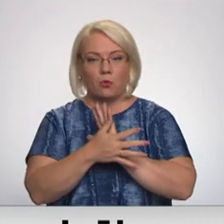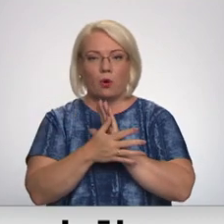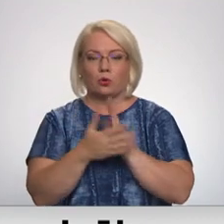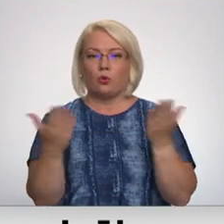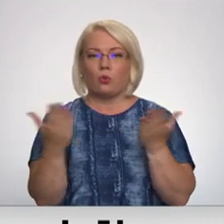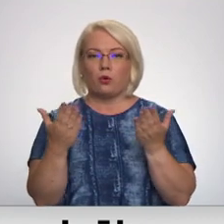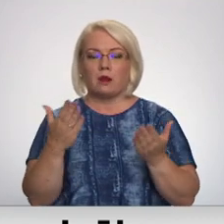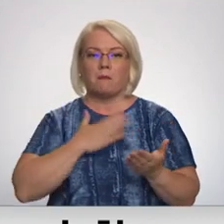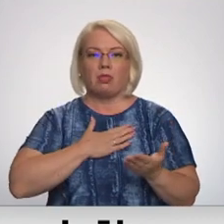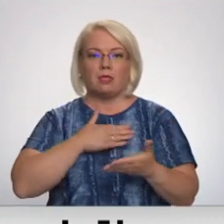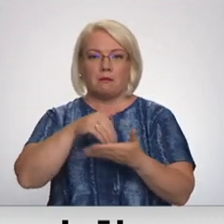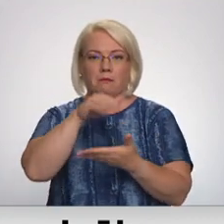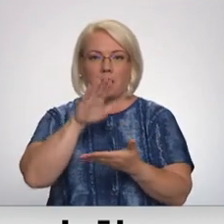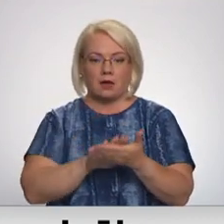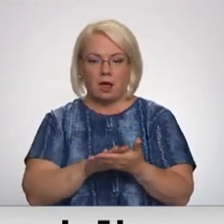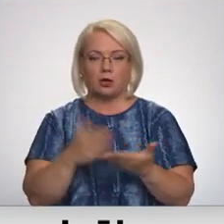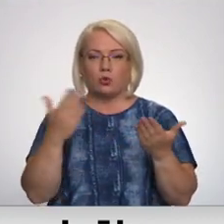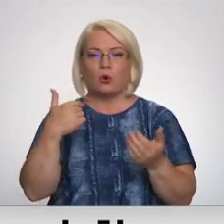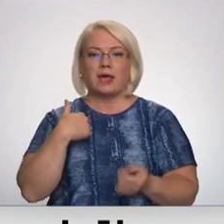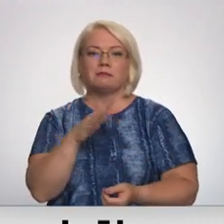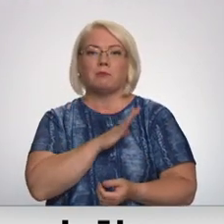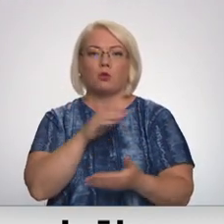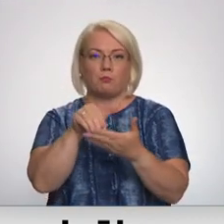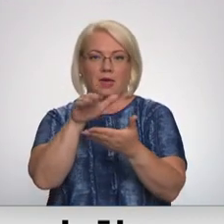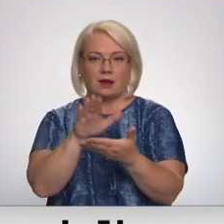kur ir mans pieraksts un uz ko esmu pierakstījies.